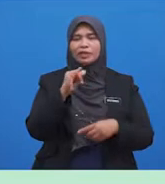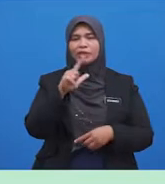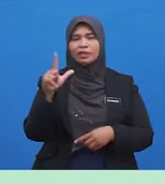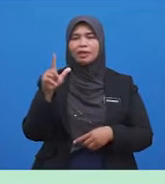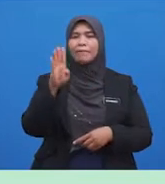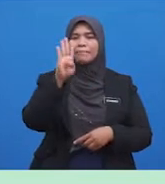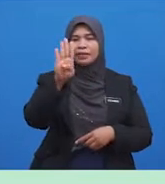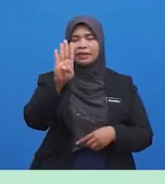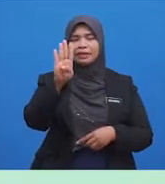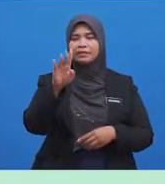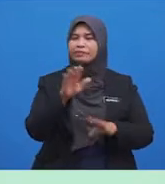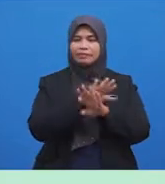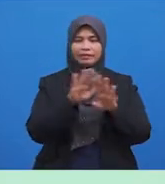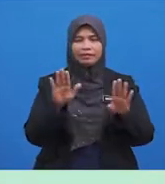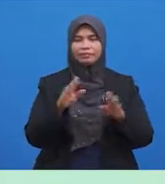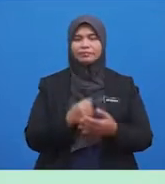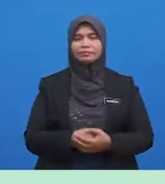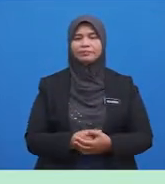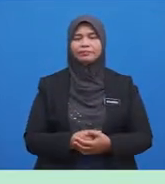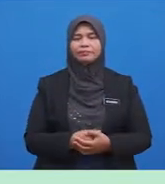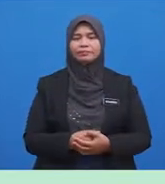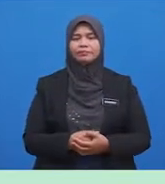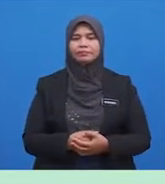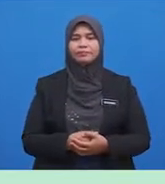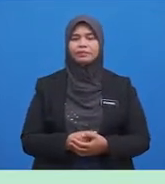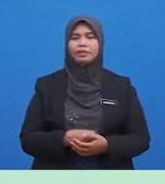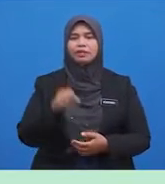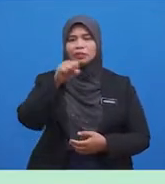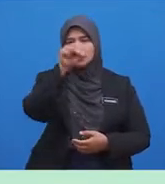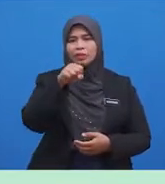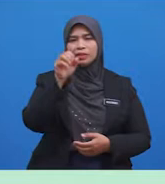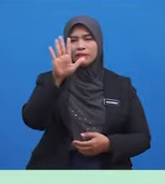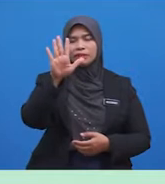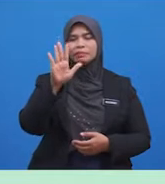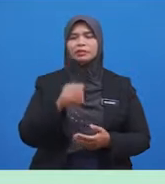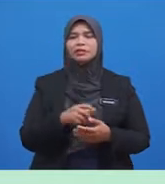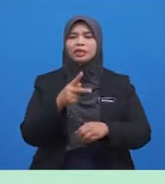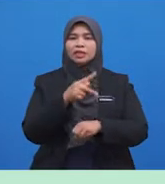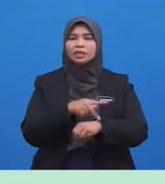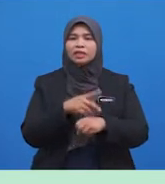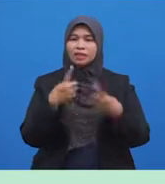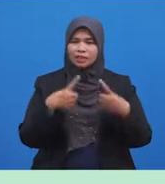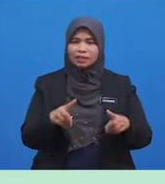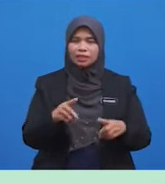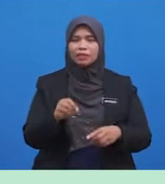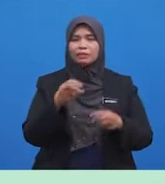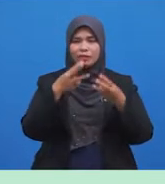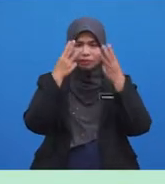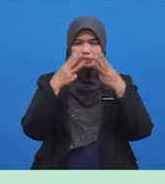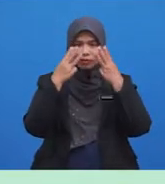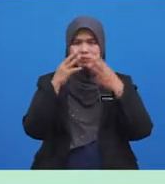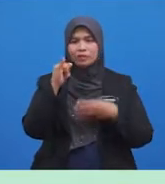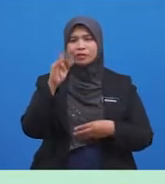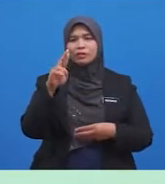Dia B Tidak Soalan Kelima Ketika Sedang Mengambil